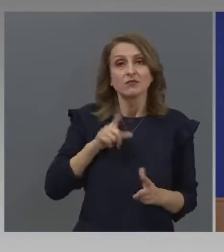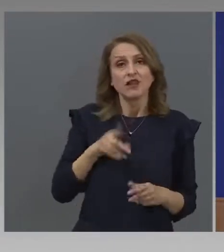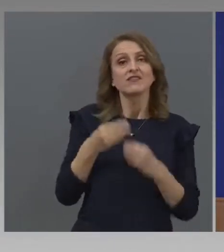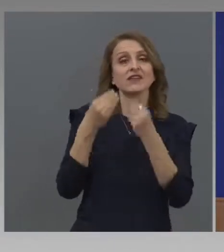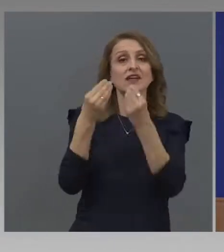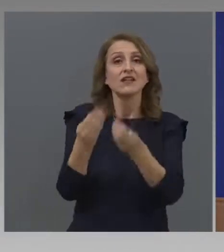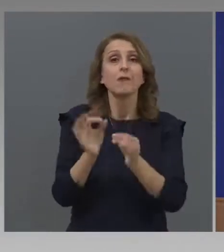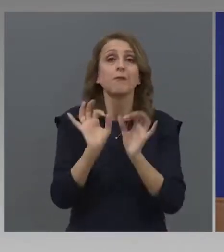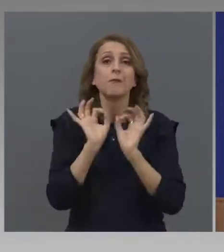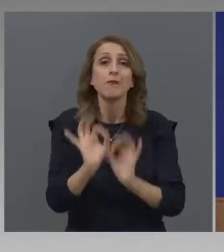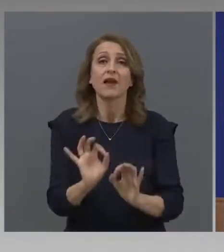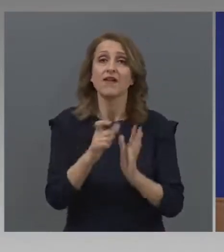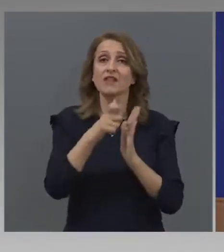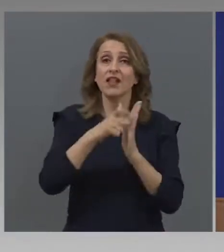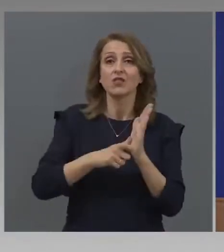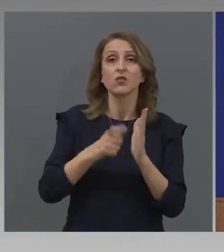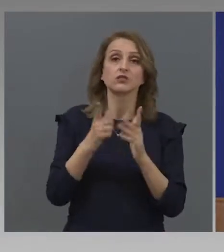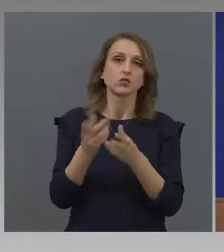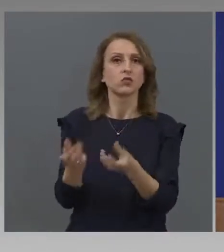да гарантира излекуването.